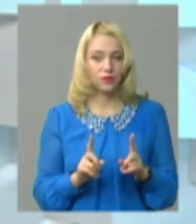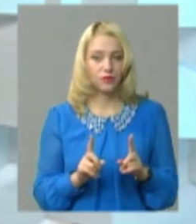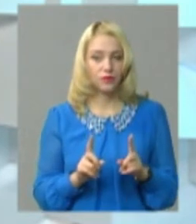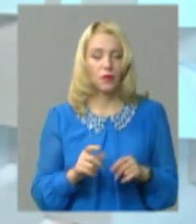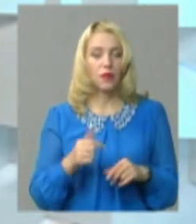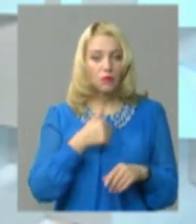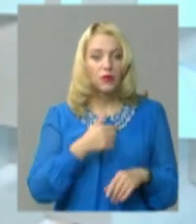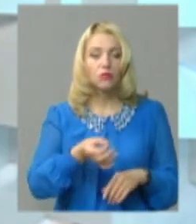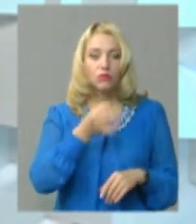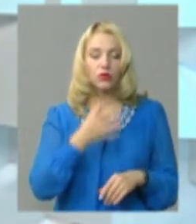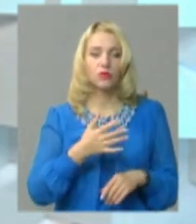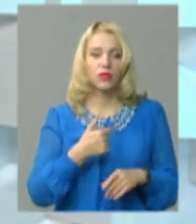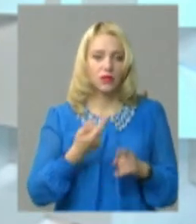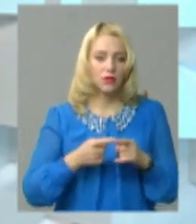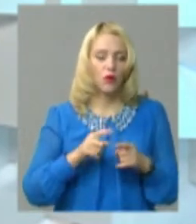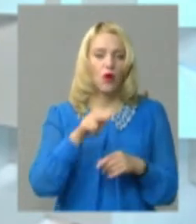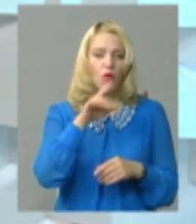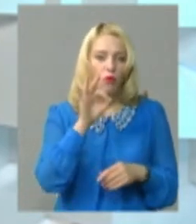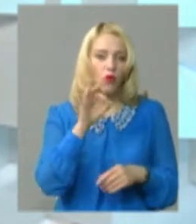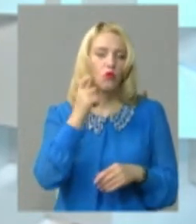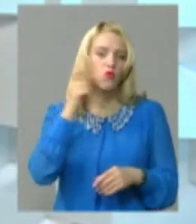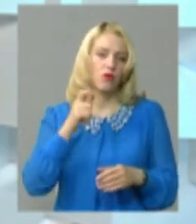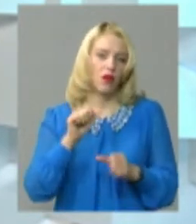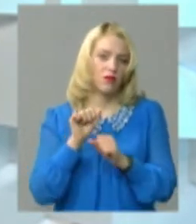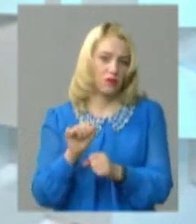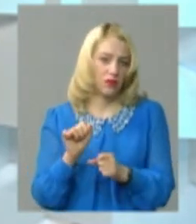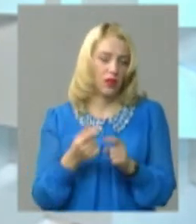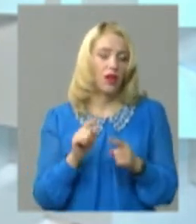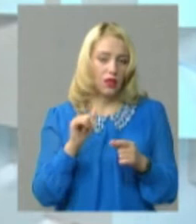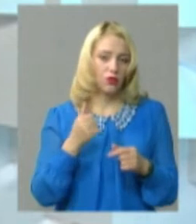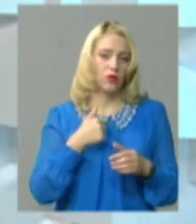Дякую за перегляд! Дякую за перегляд!